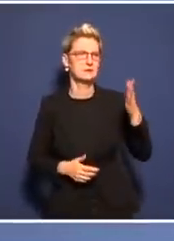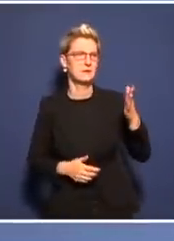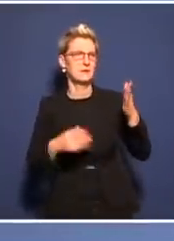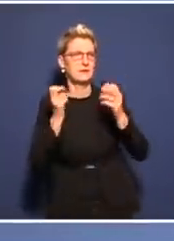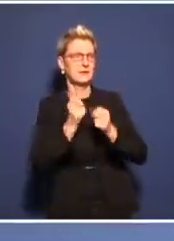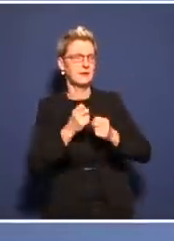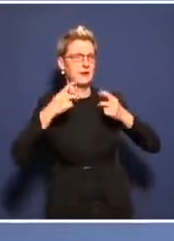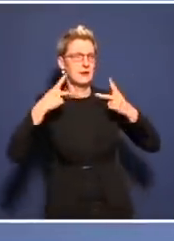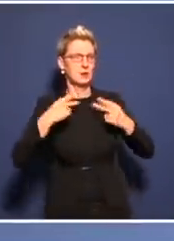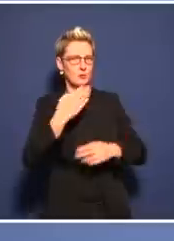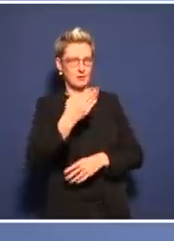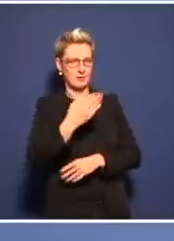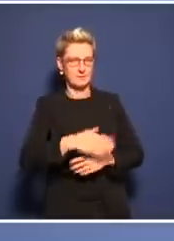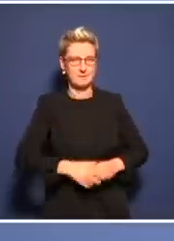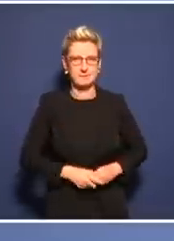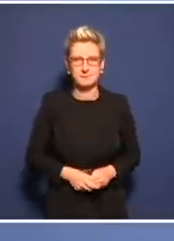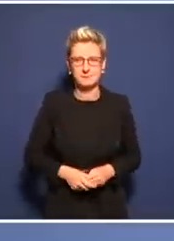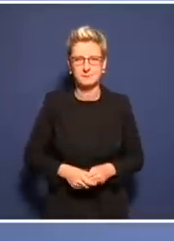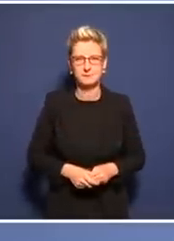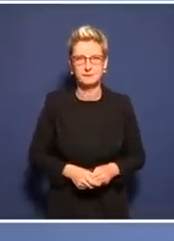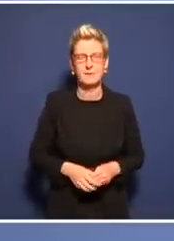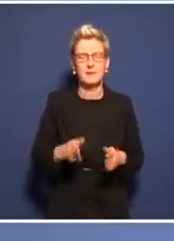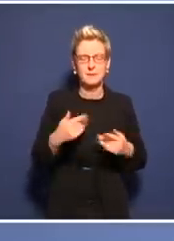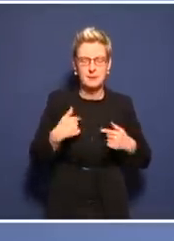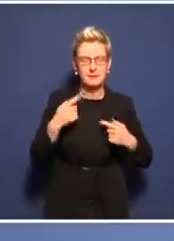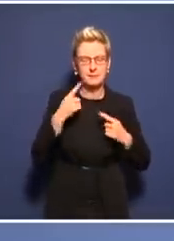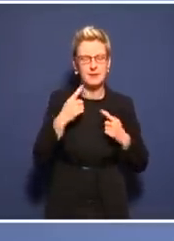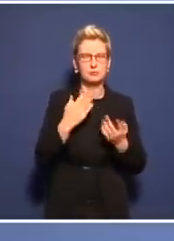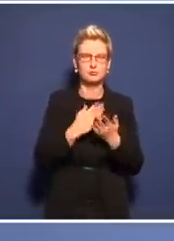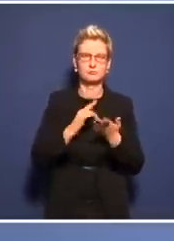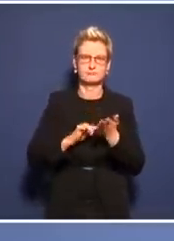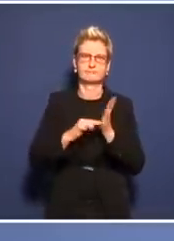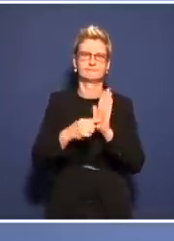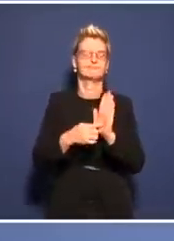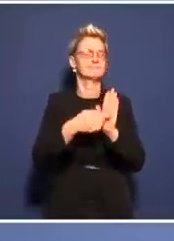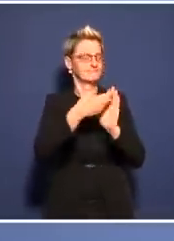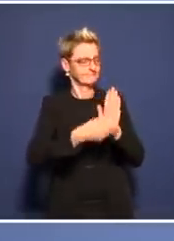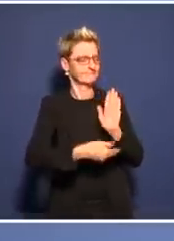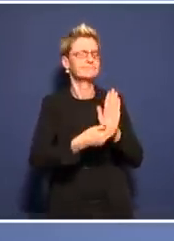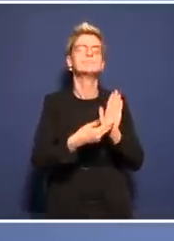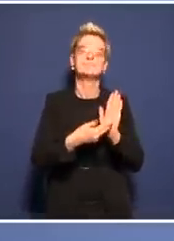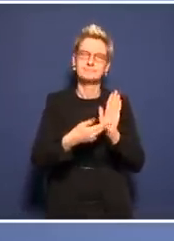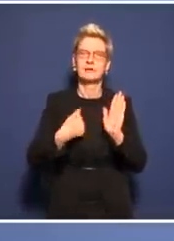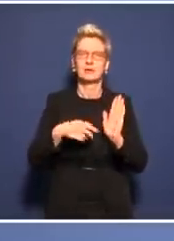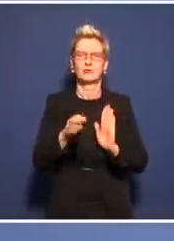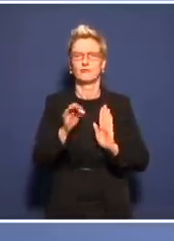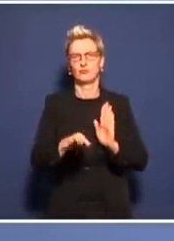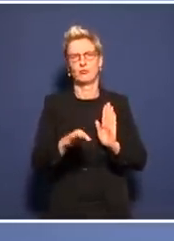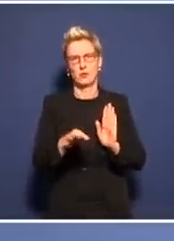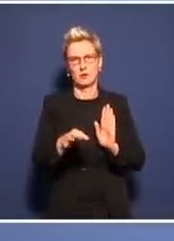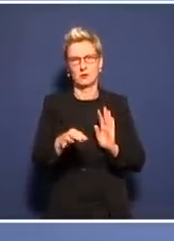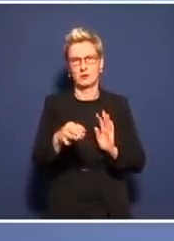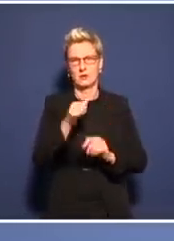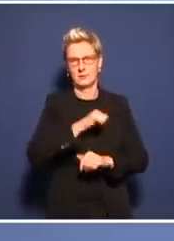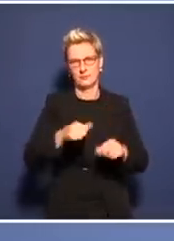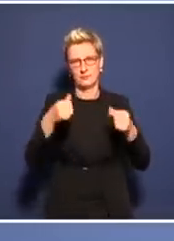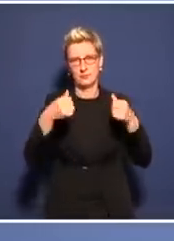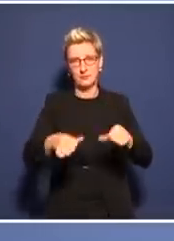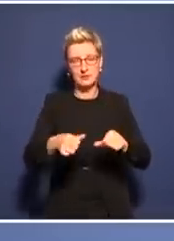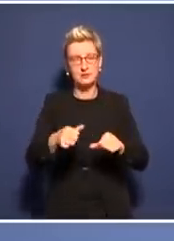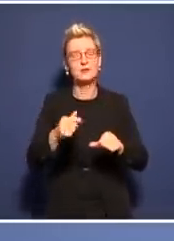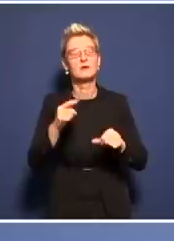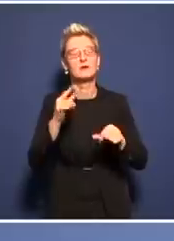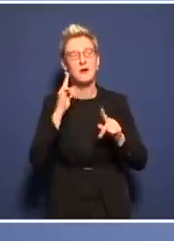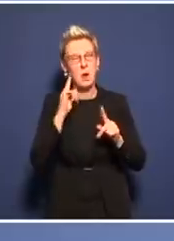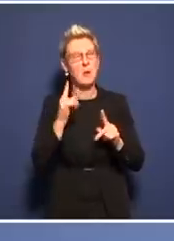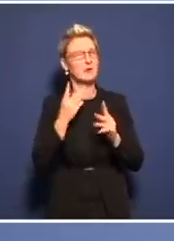dargelegt, dass ich ein Befürworter einer Impfpflicht bin und ich glaube, dass eine Impfpflicht uns hier weiterbringen würde.